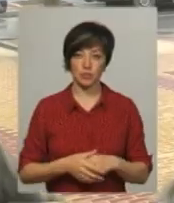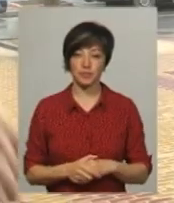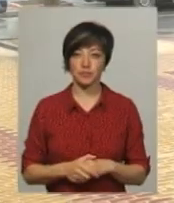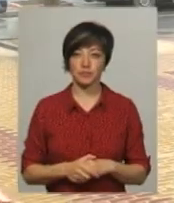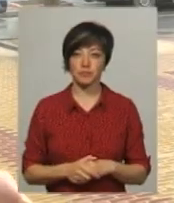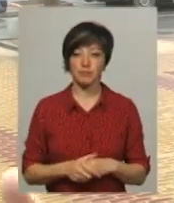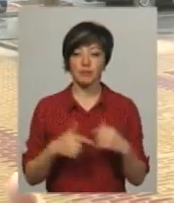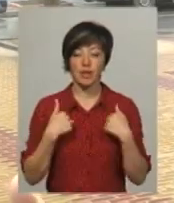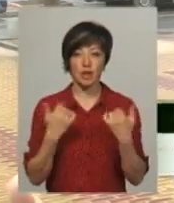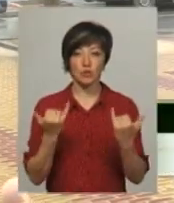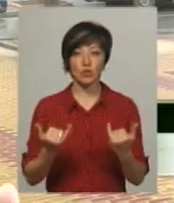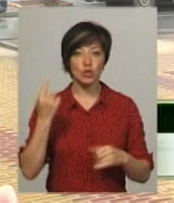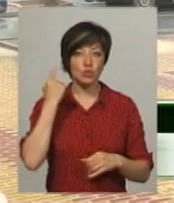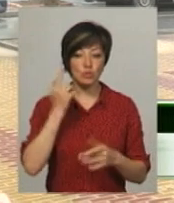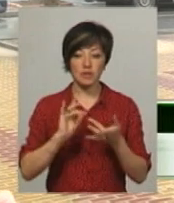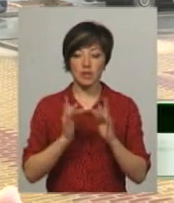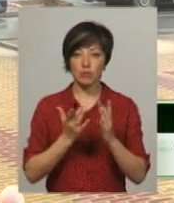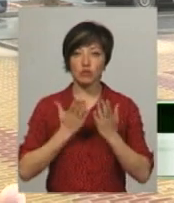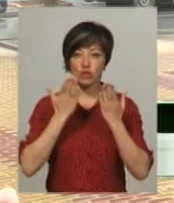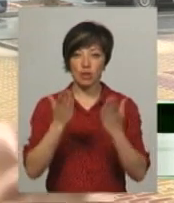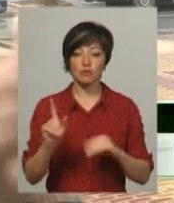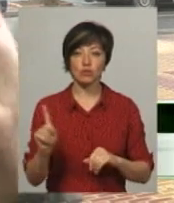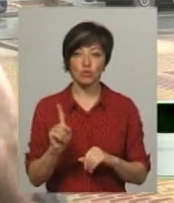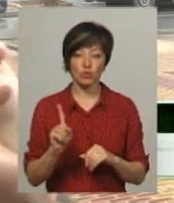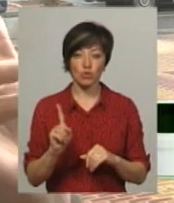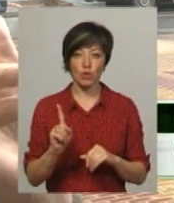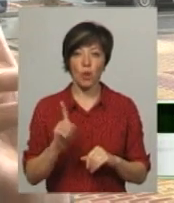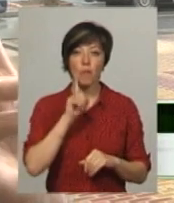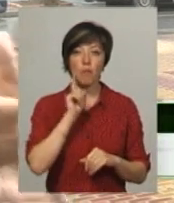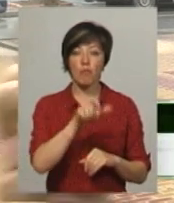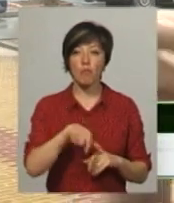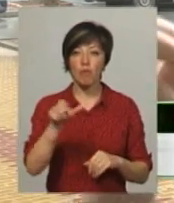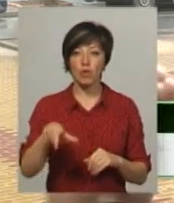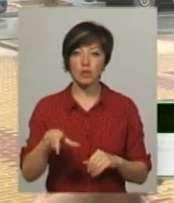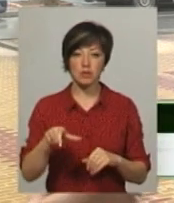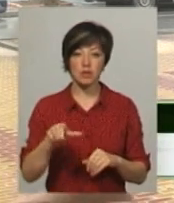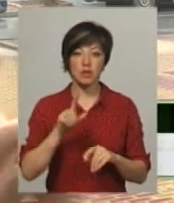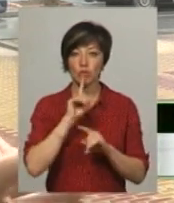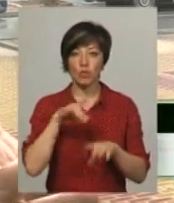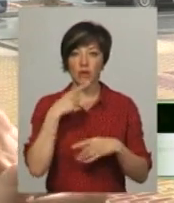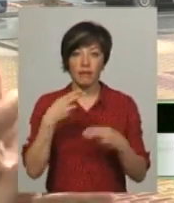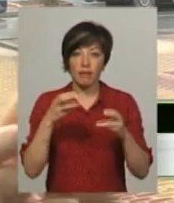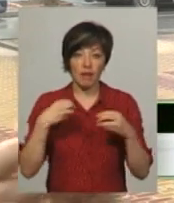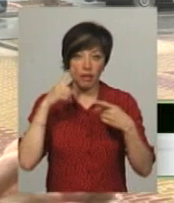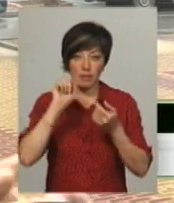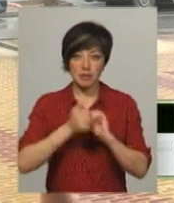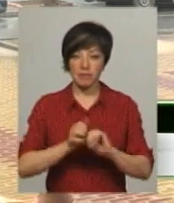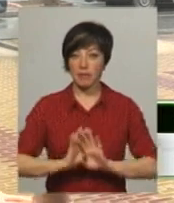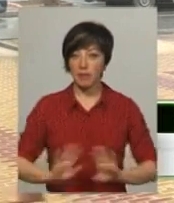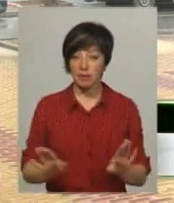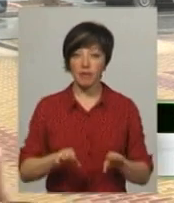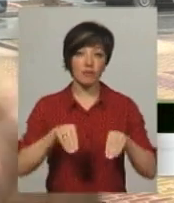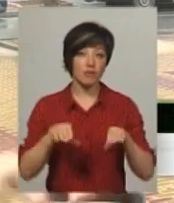Я сьогодні чув, десь в інтернеті прочитав, що молодь десь, не буду говорити де, бо я не запам'ятав,